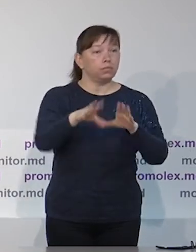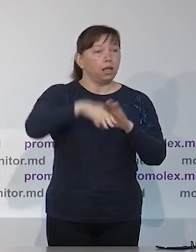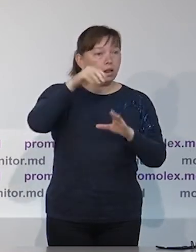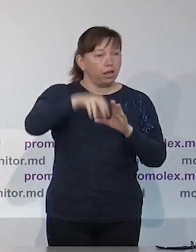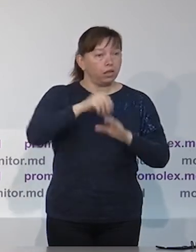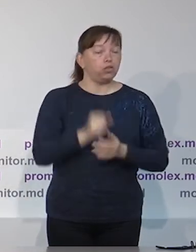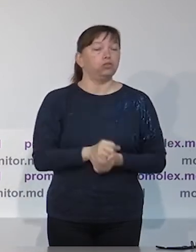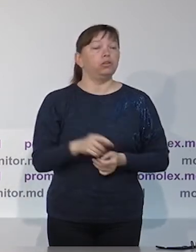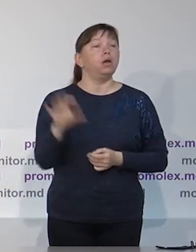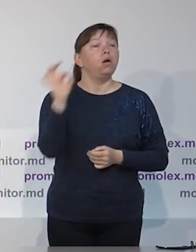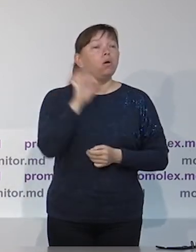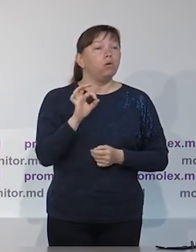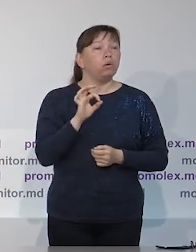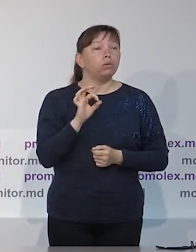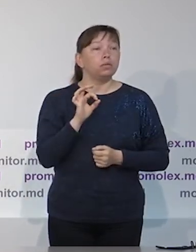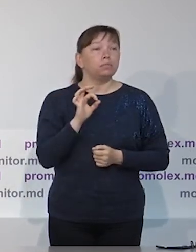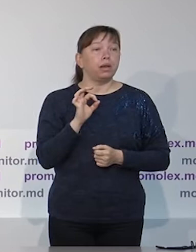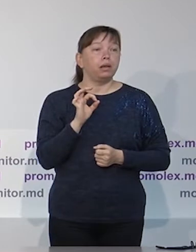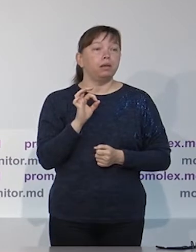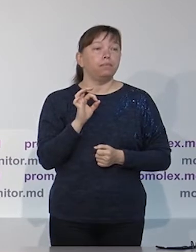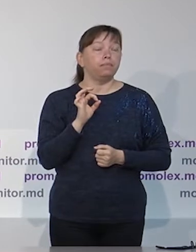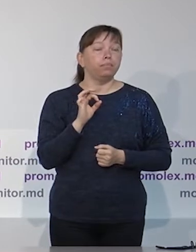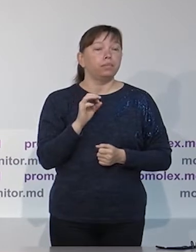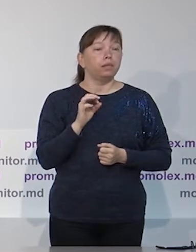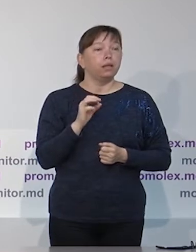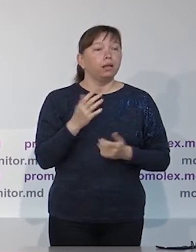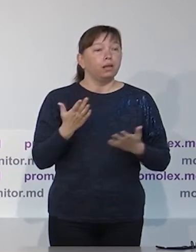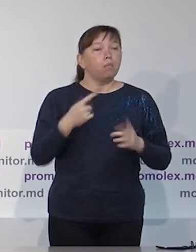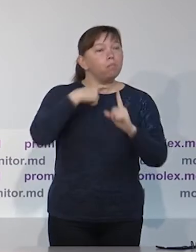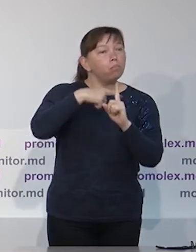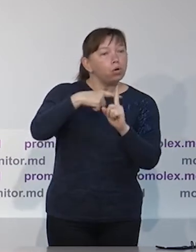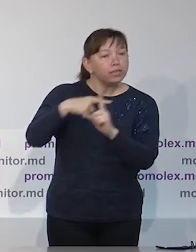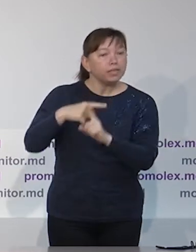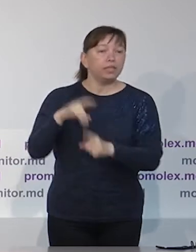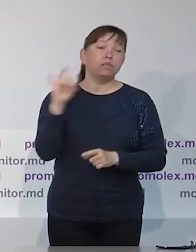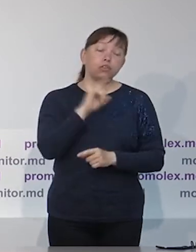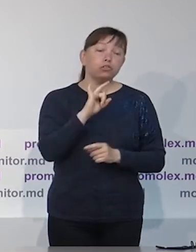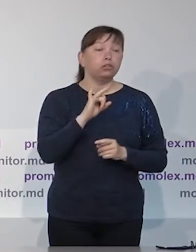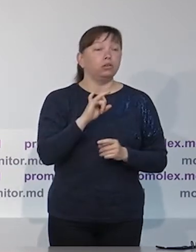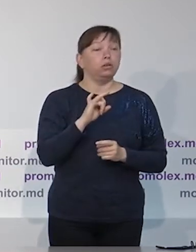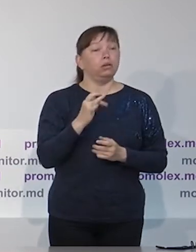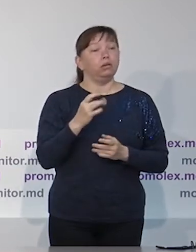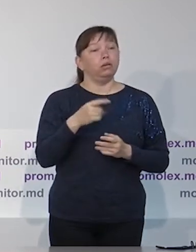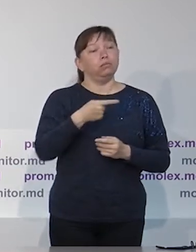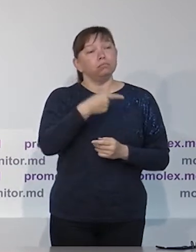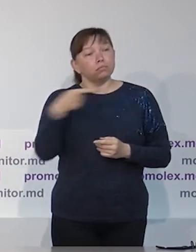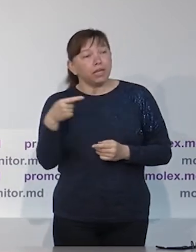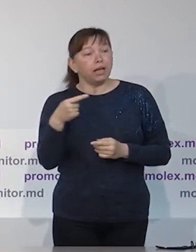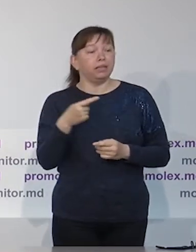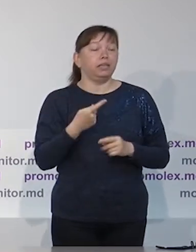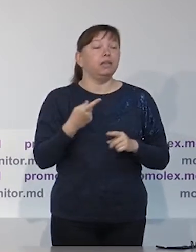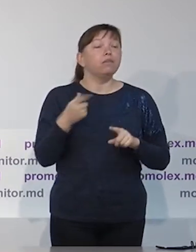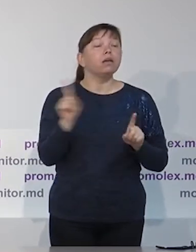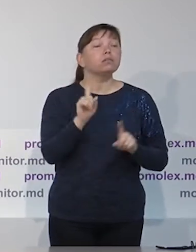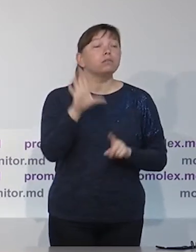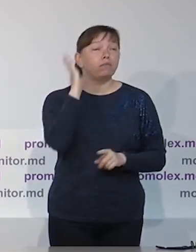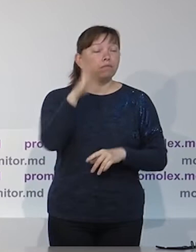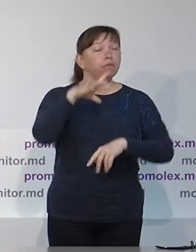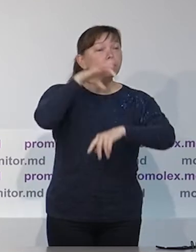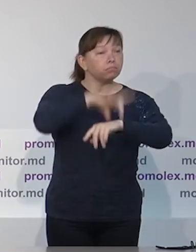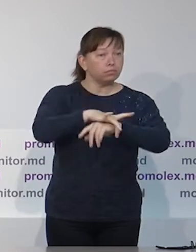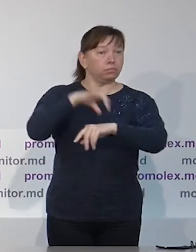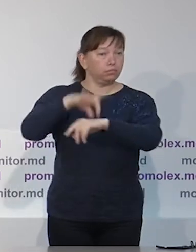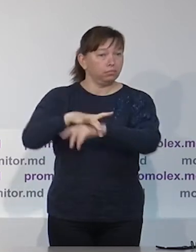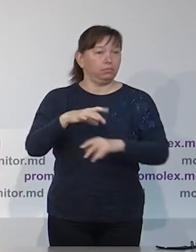о том, что есть хорошего, а также менее хорошего, что мы наблюдаем